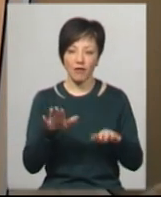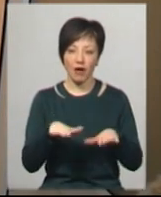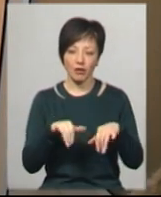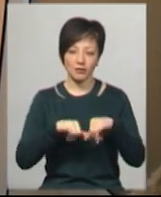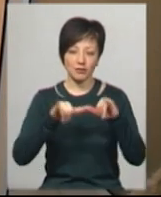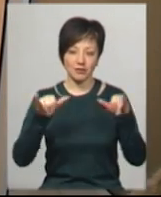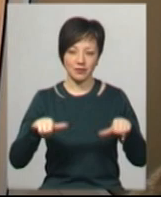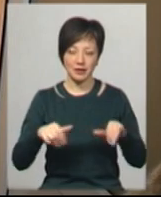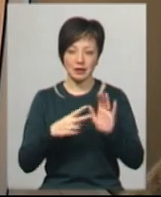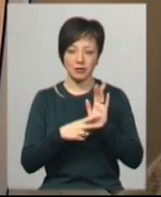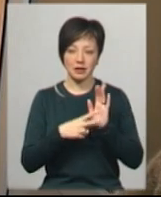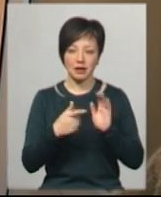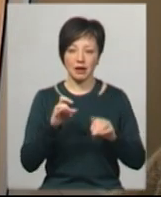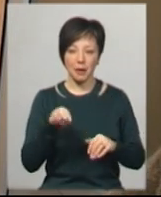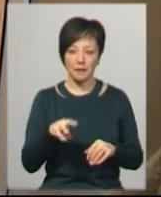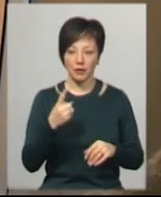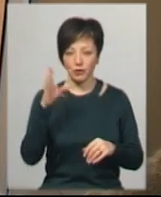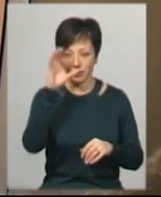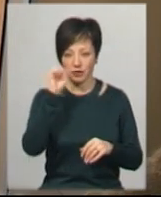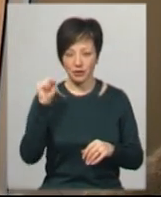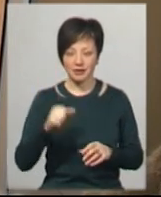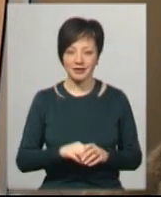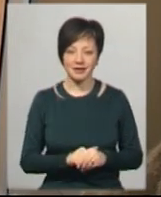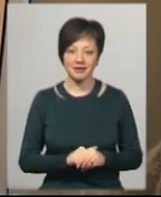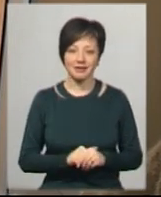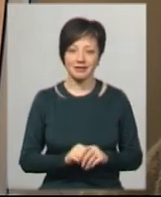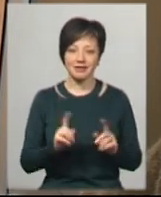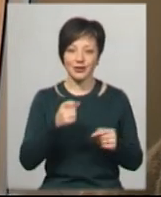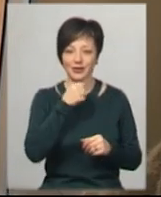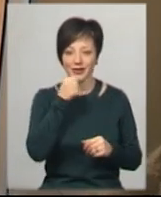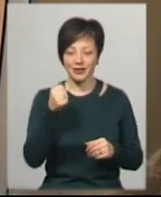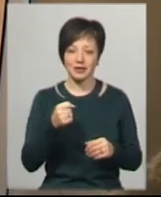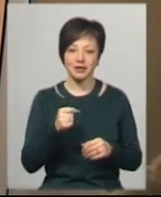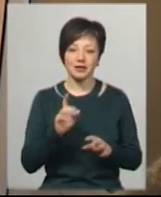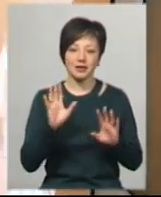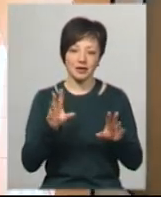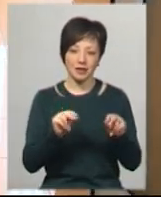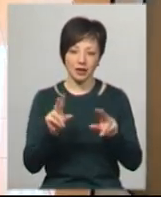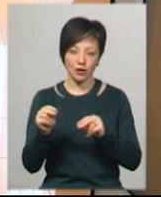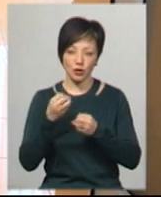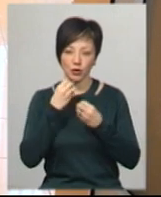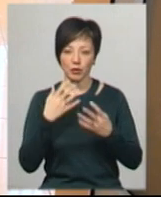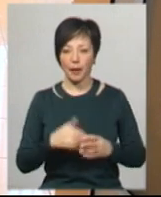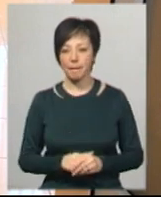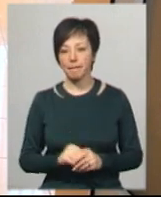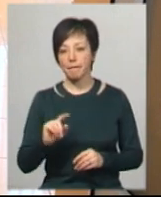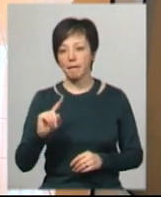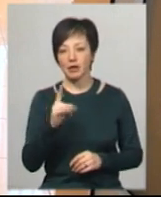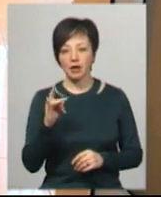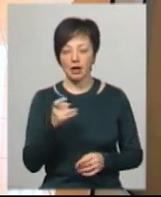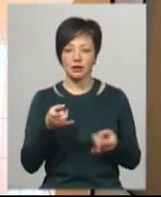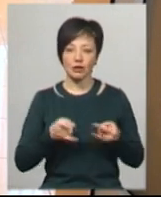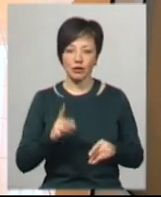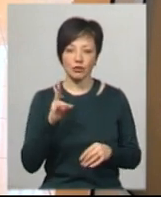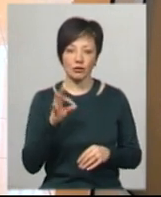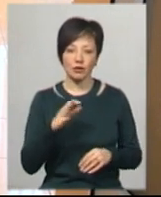сьогодні 70 грам за одну ніч, тому ми вже дуже дорослі. Слава Богу, все добре. Перший раз народжую, але